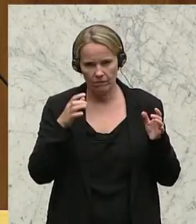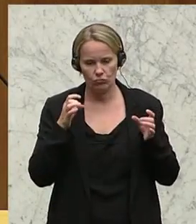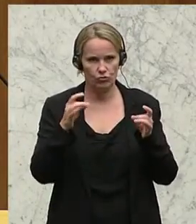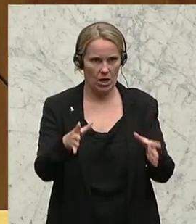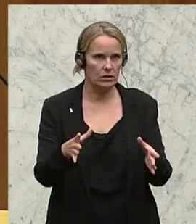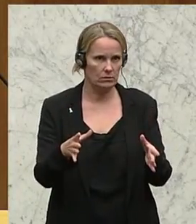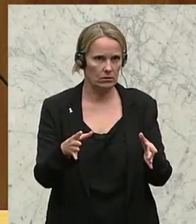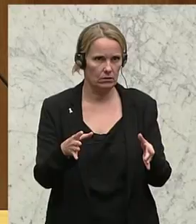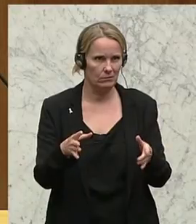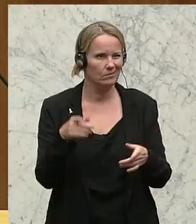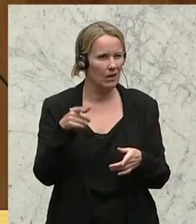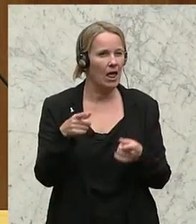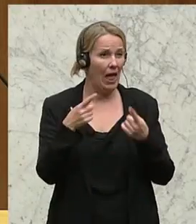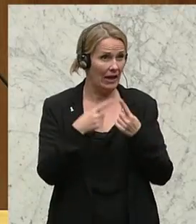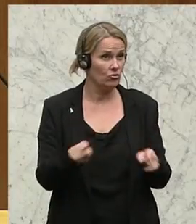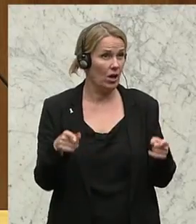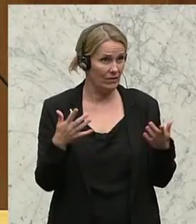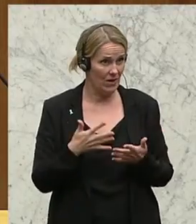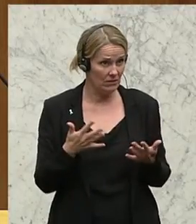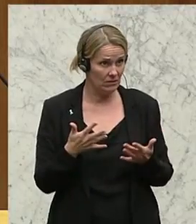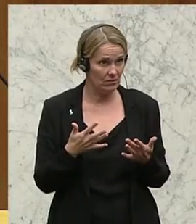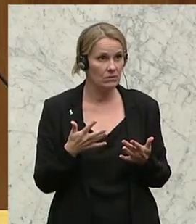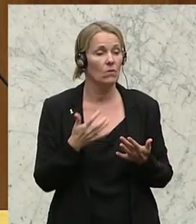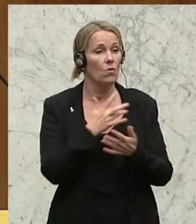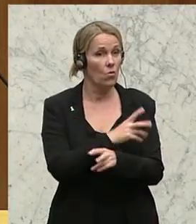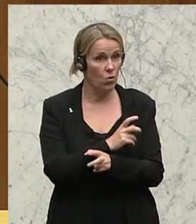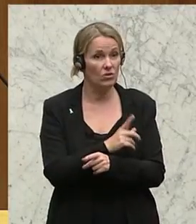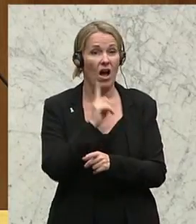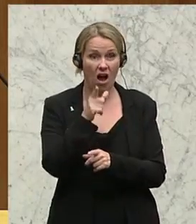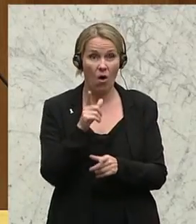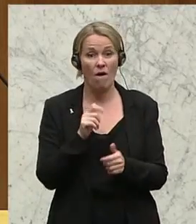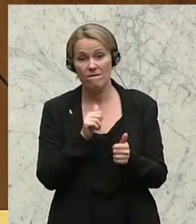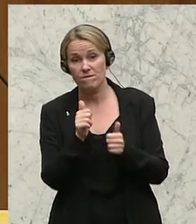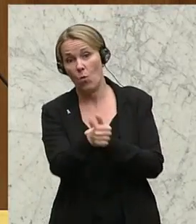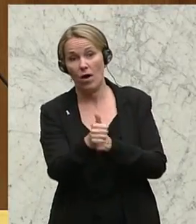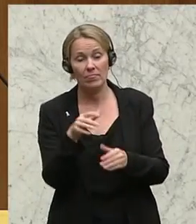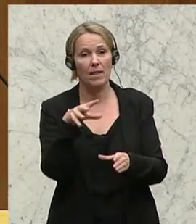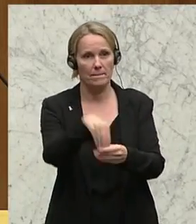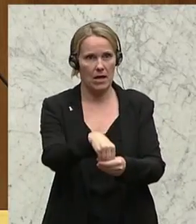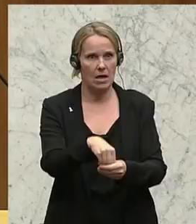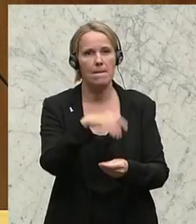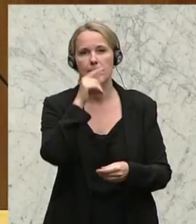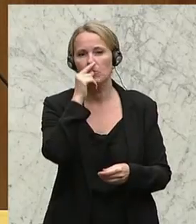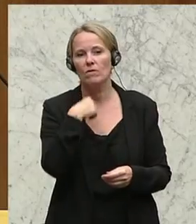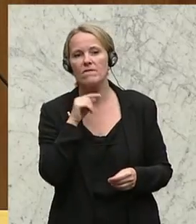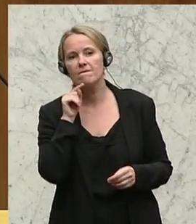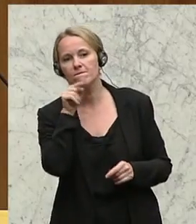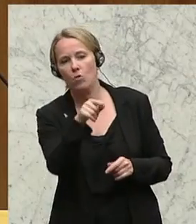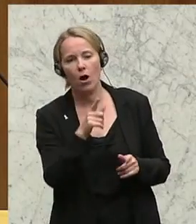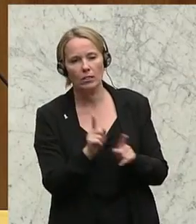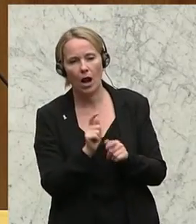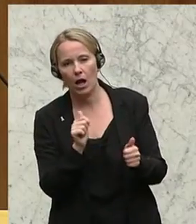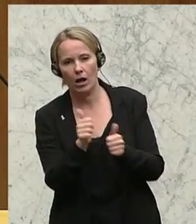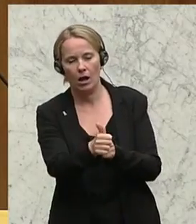und ganz entscheidend ist dabei, dass Österreich mit vorne dabei ist, dass wir die Nasenspitze vorn haben.